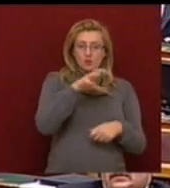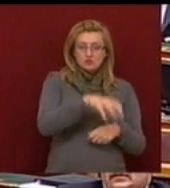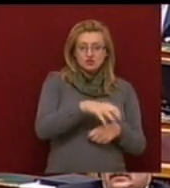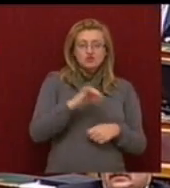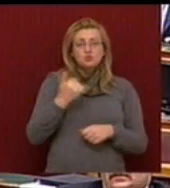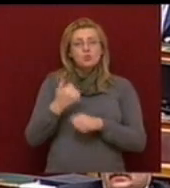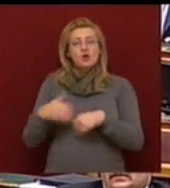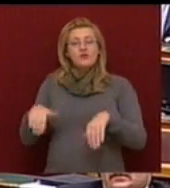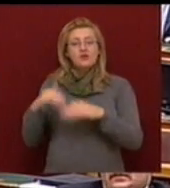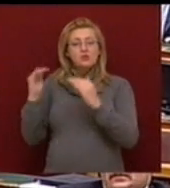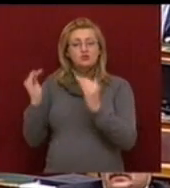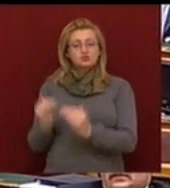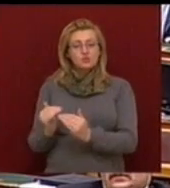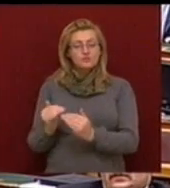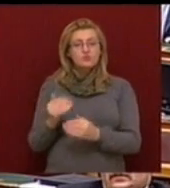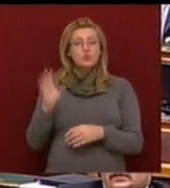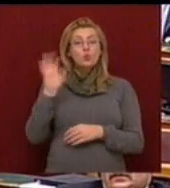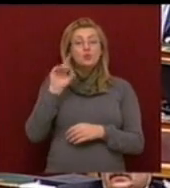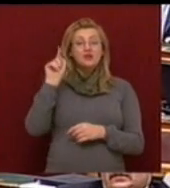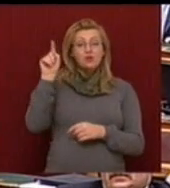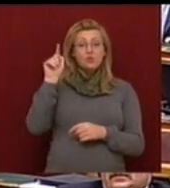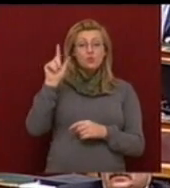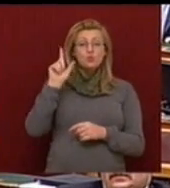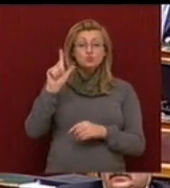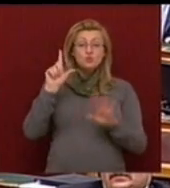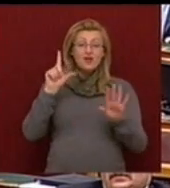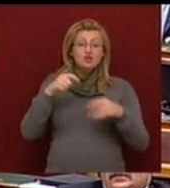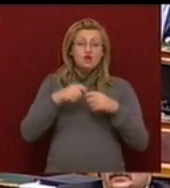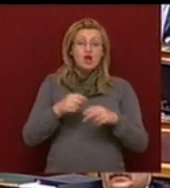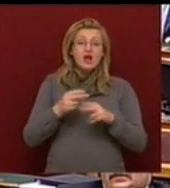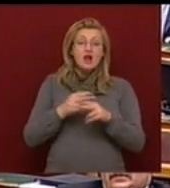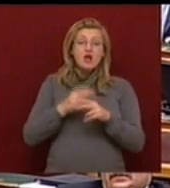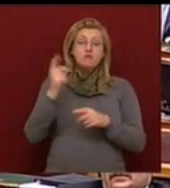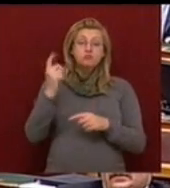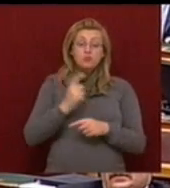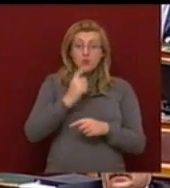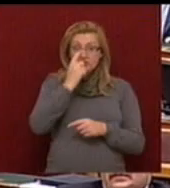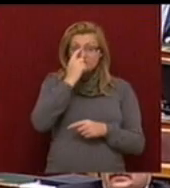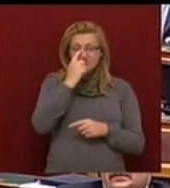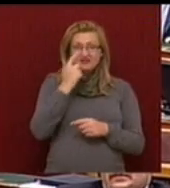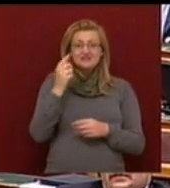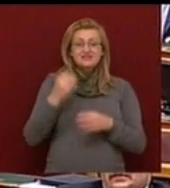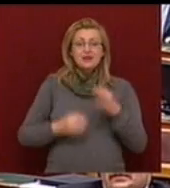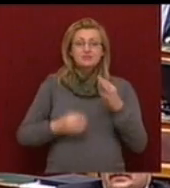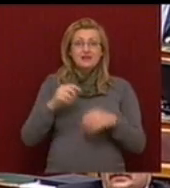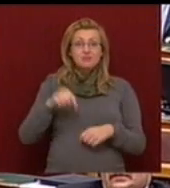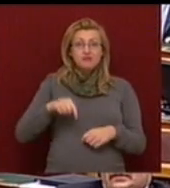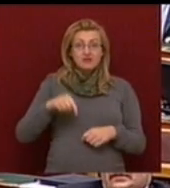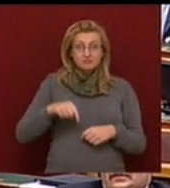munkanélkülséget. Az unió 27 tagállama közül, képviselő úr, szeptemberben